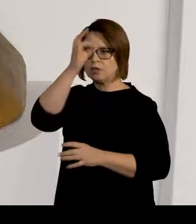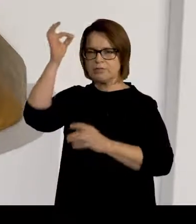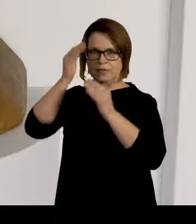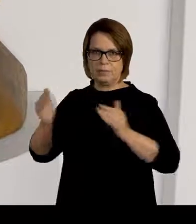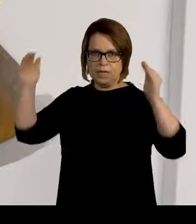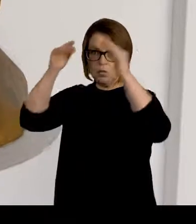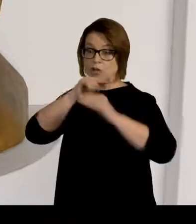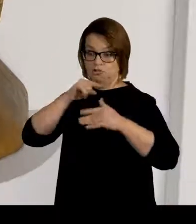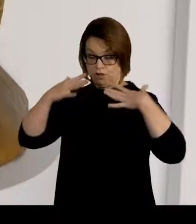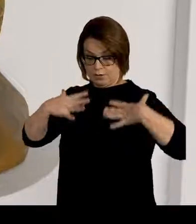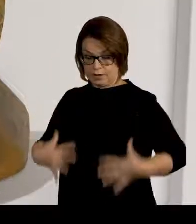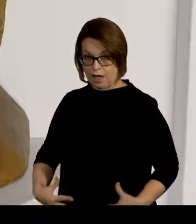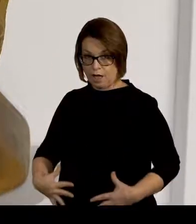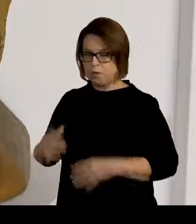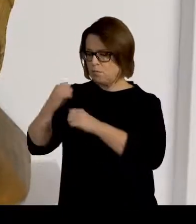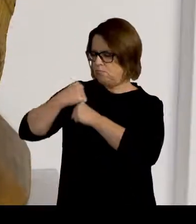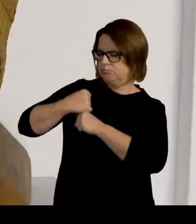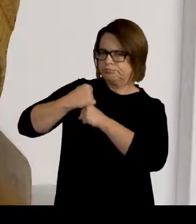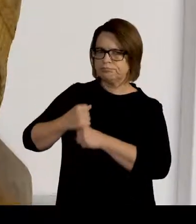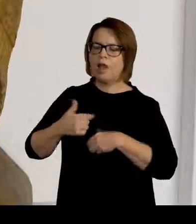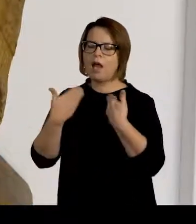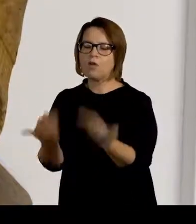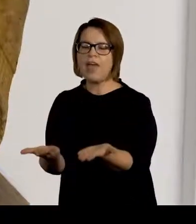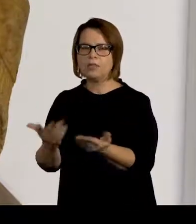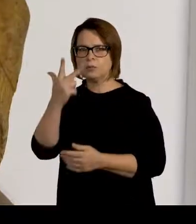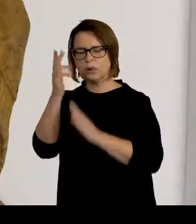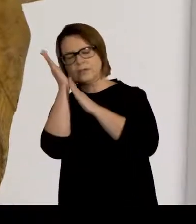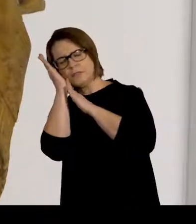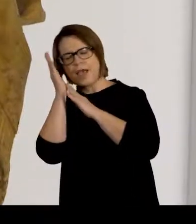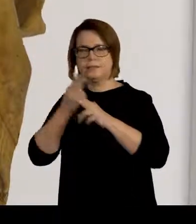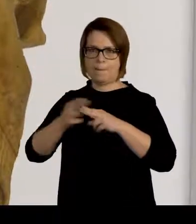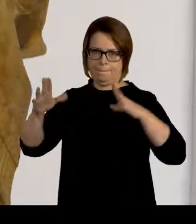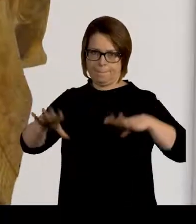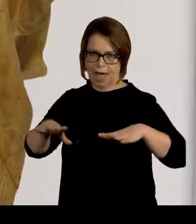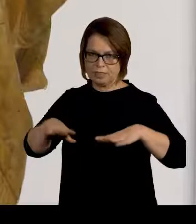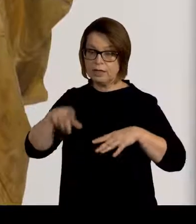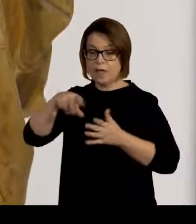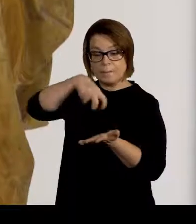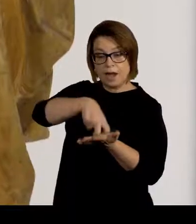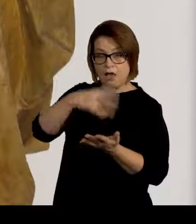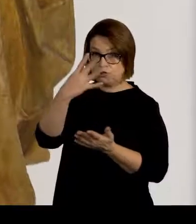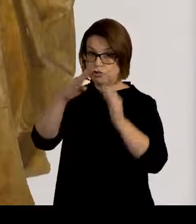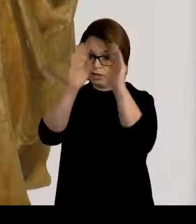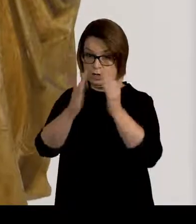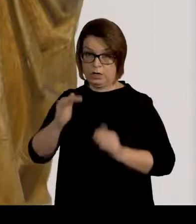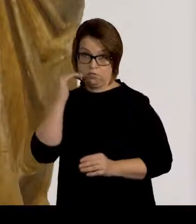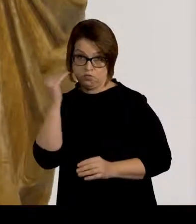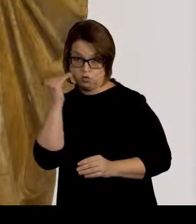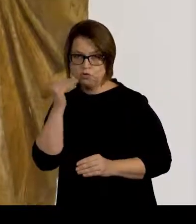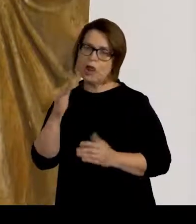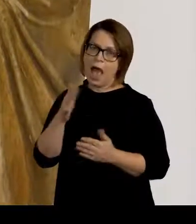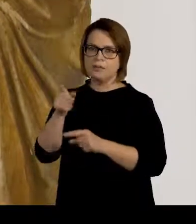Mikuláša v červenom habite, nesúceho venotrom spiacim pannám. Pod nimi klačia štyri postavy mužov,